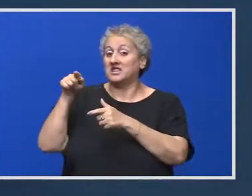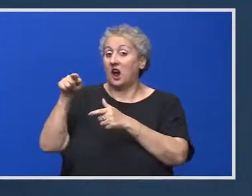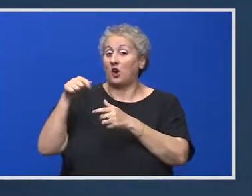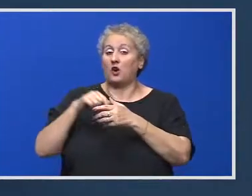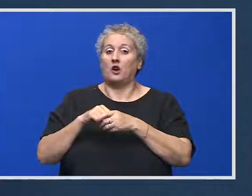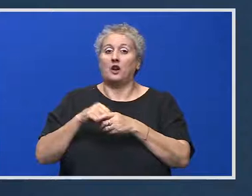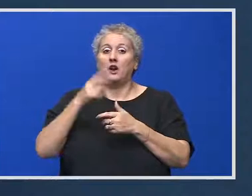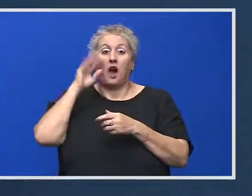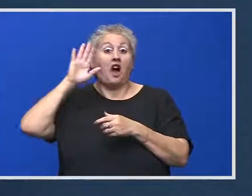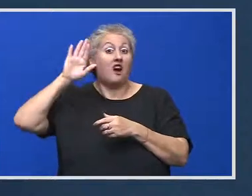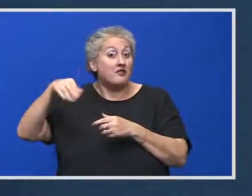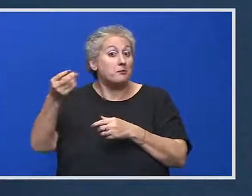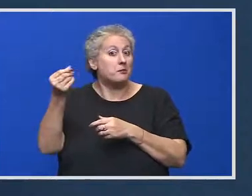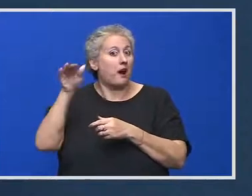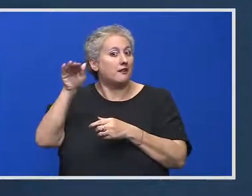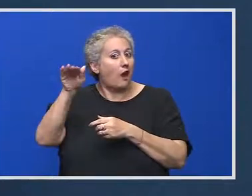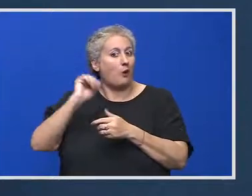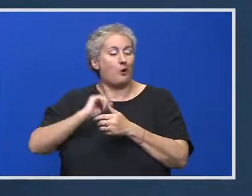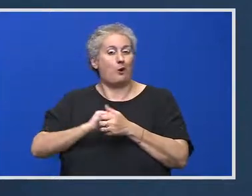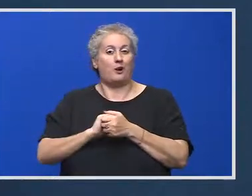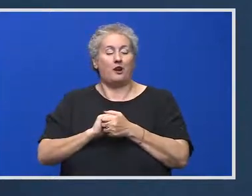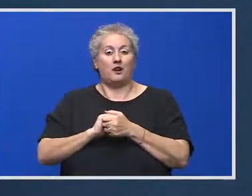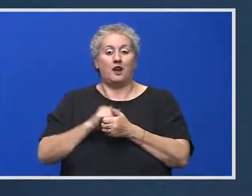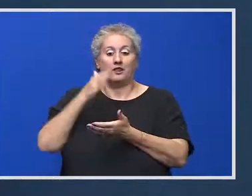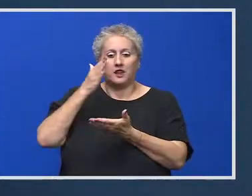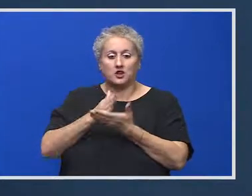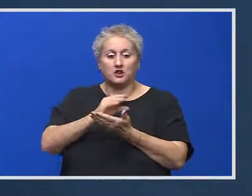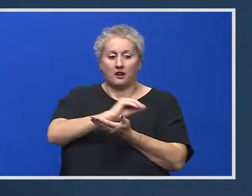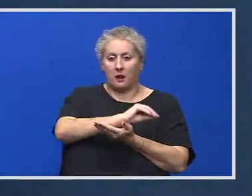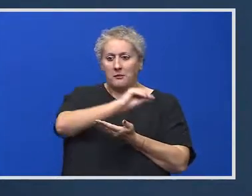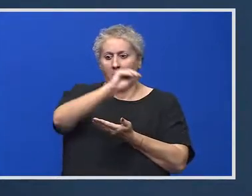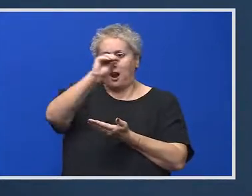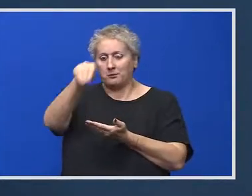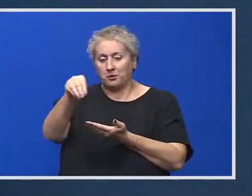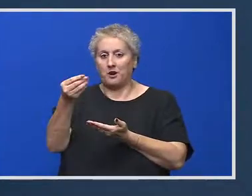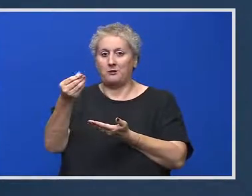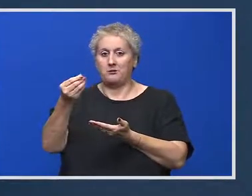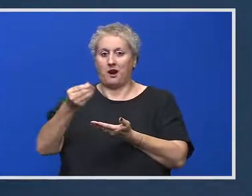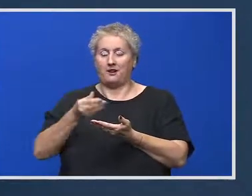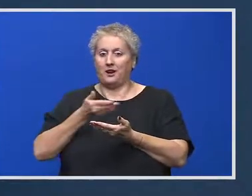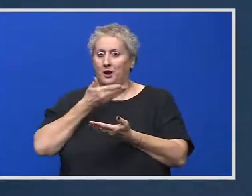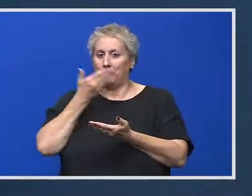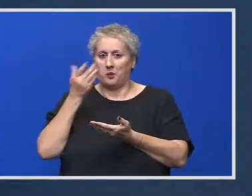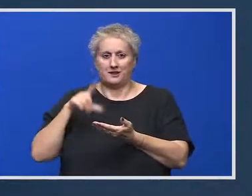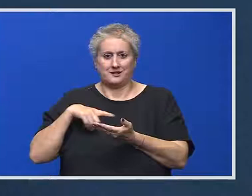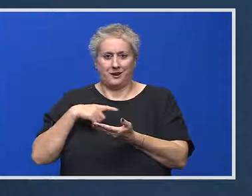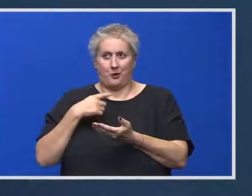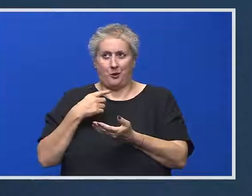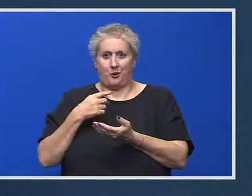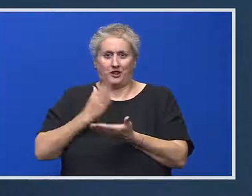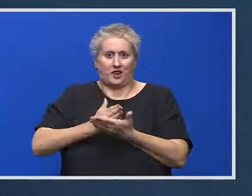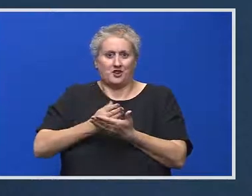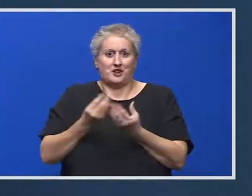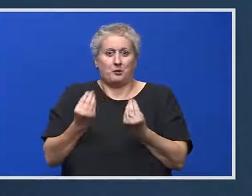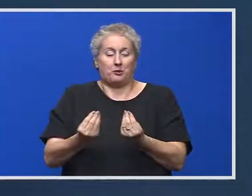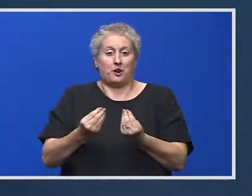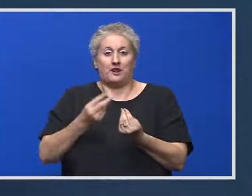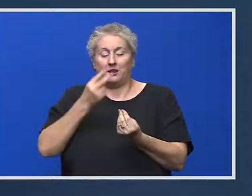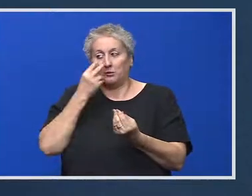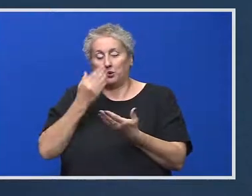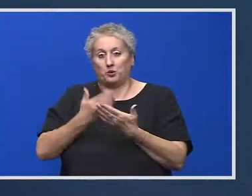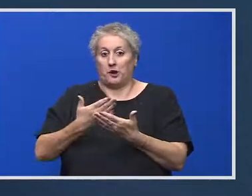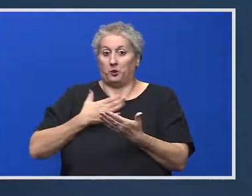viitor, pentru că avem deja bani în această bancă. Decizia de a mai adăuga bani nu este una foarte bună, din punctul meu, de vedere.